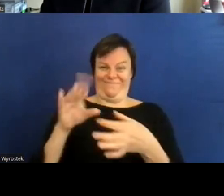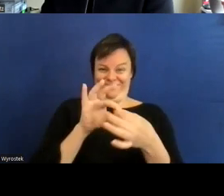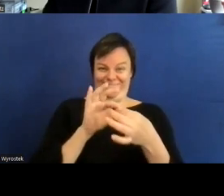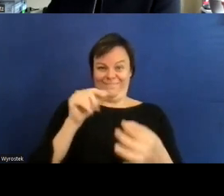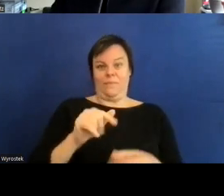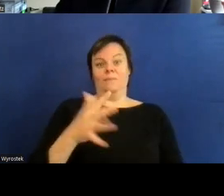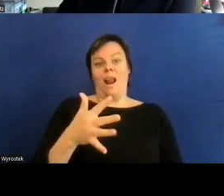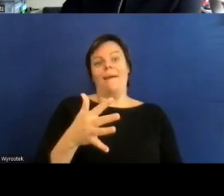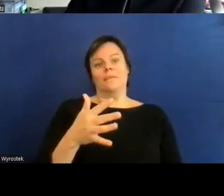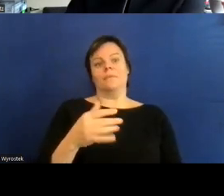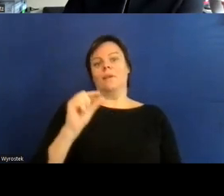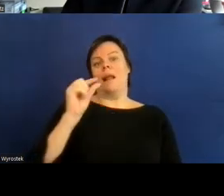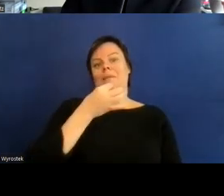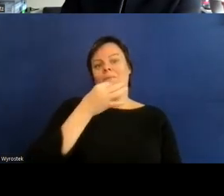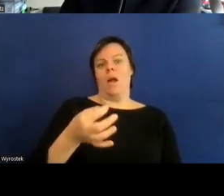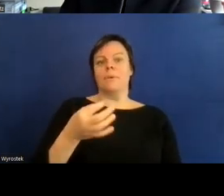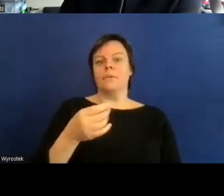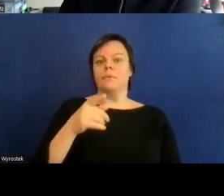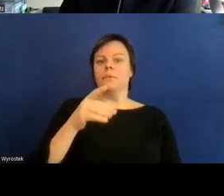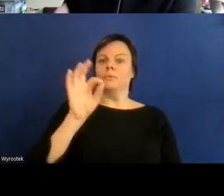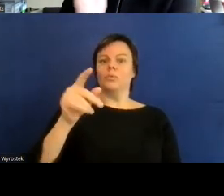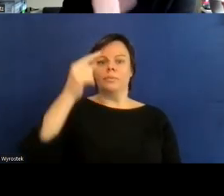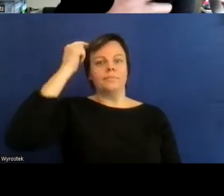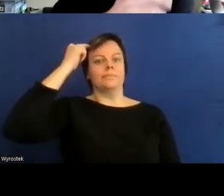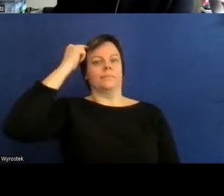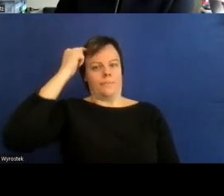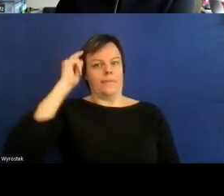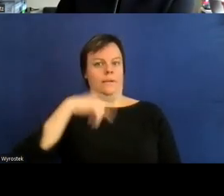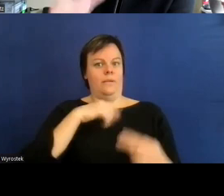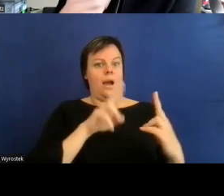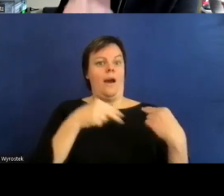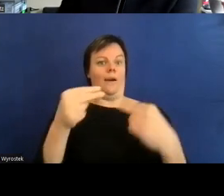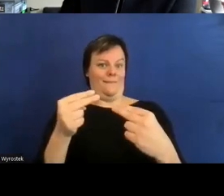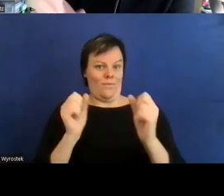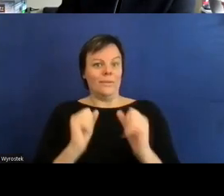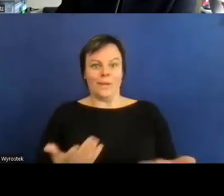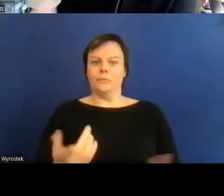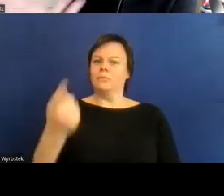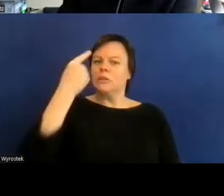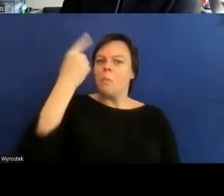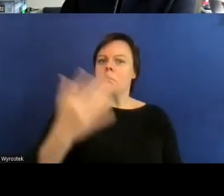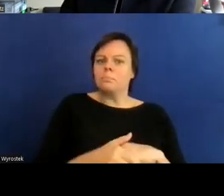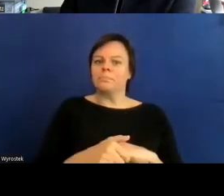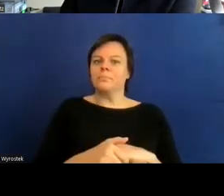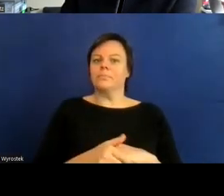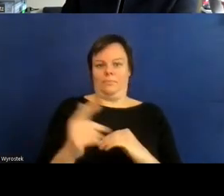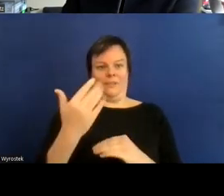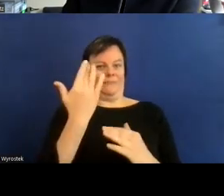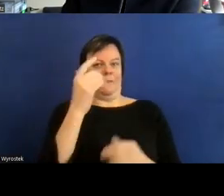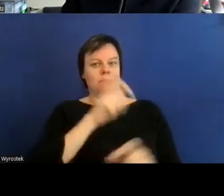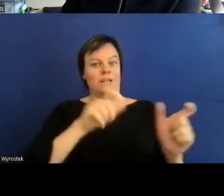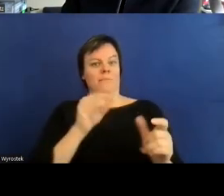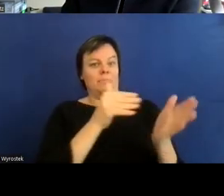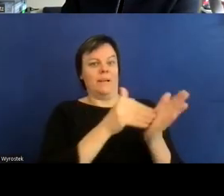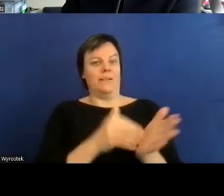sie wie viele menschen mit behinderungen gibt es sowohl weltweit aber das interessante ist eben auch genau das gleiche für deutschland